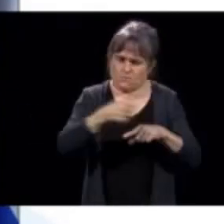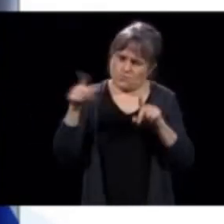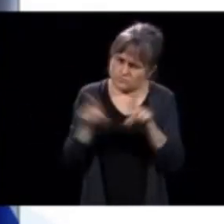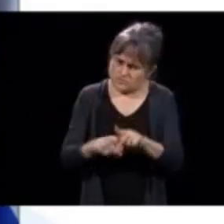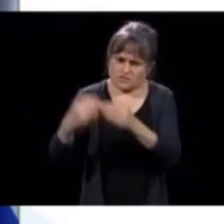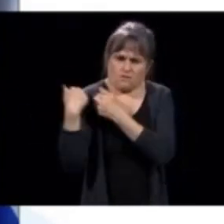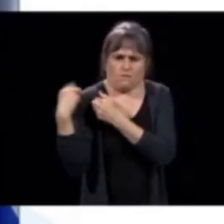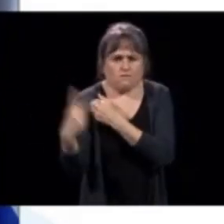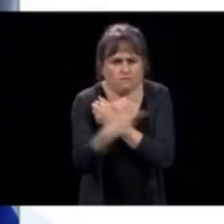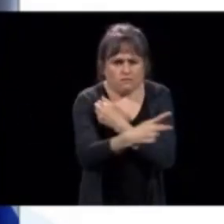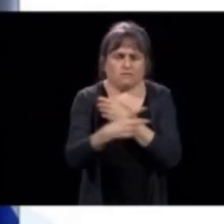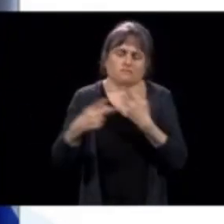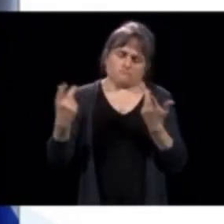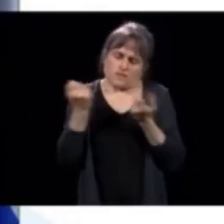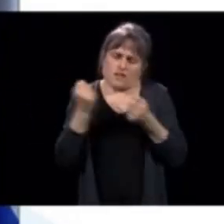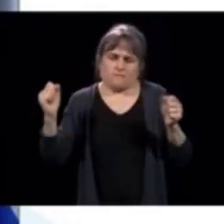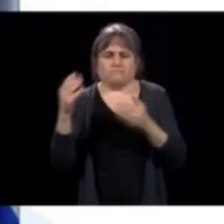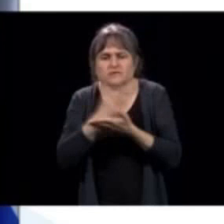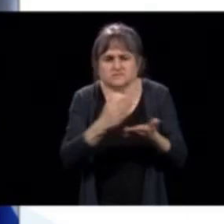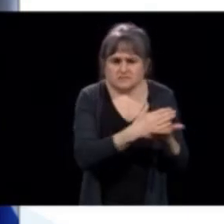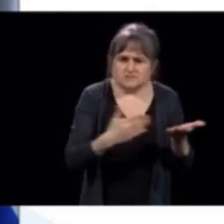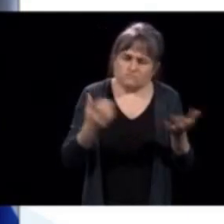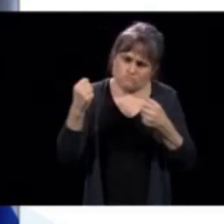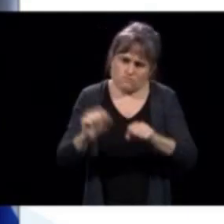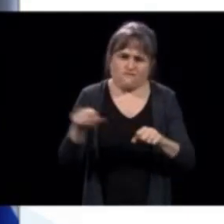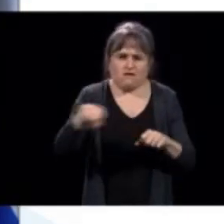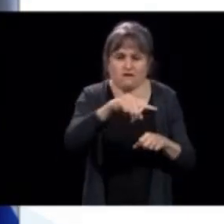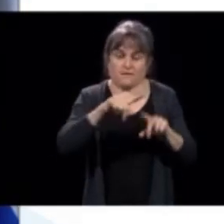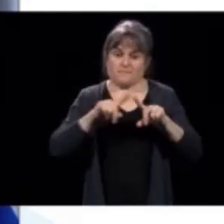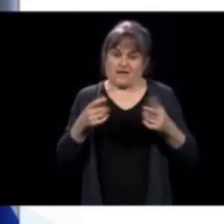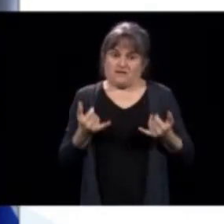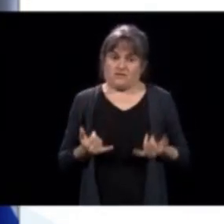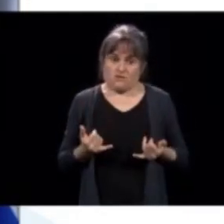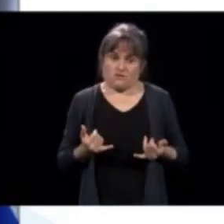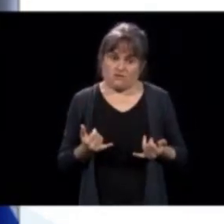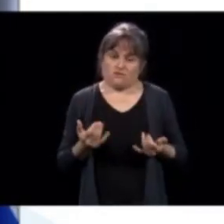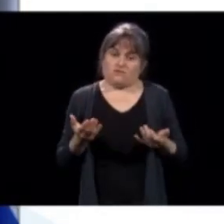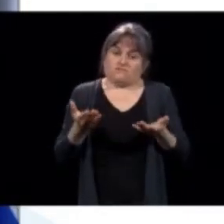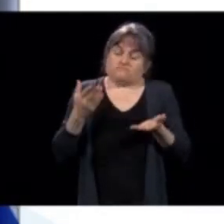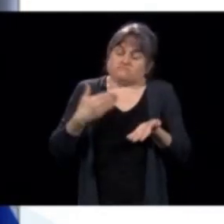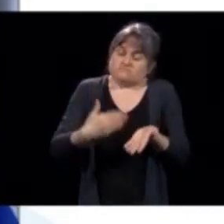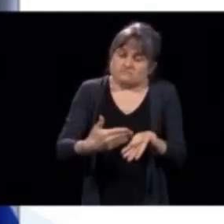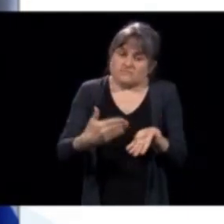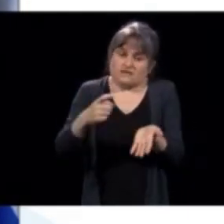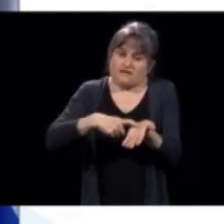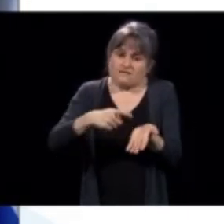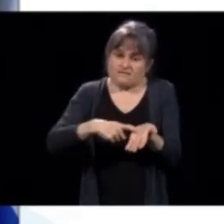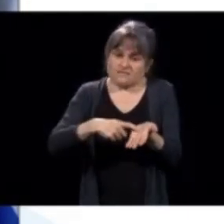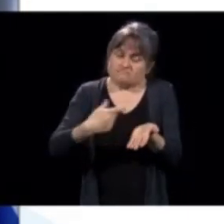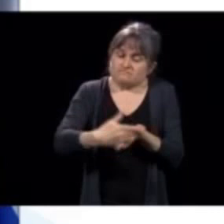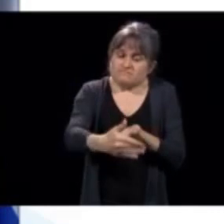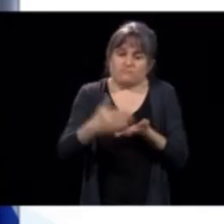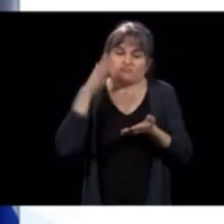pressions sur les maires, les gens ont un portrait, mais c'est une prescription qu'on dit qu'on est rendu à brimer les droits de certaines